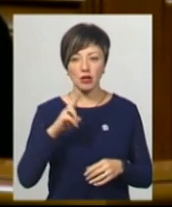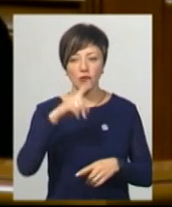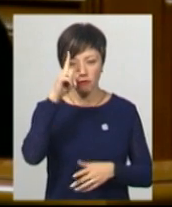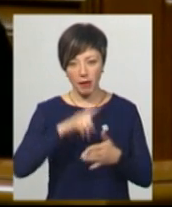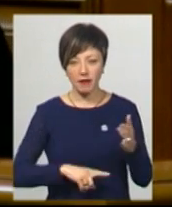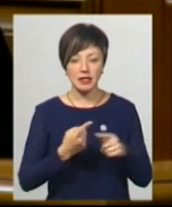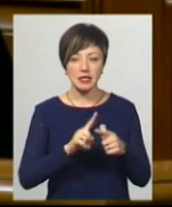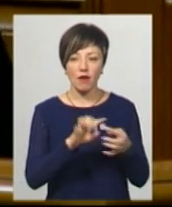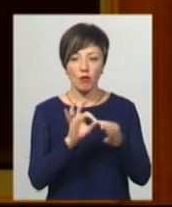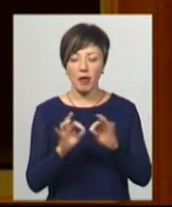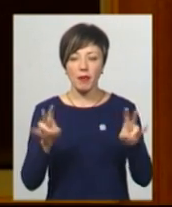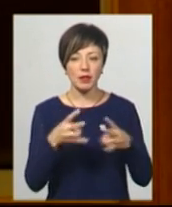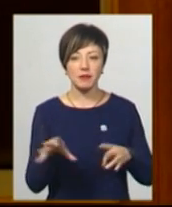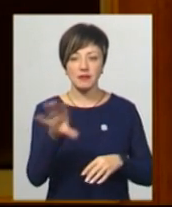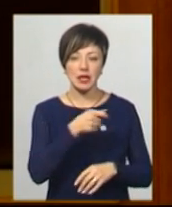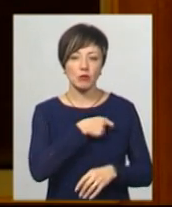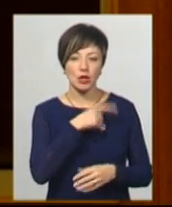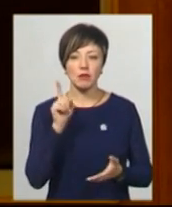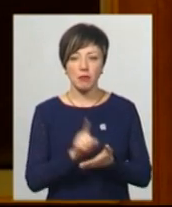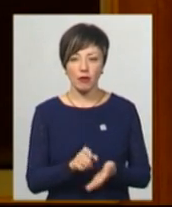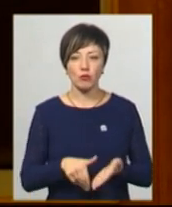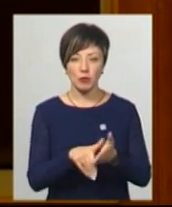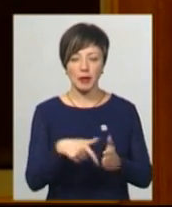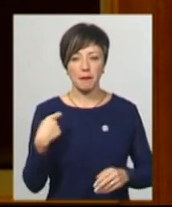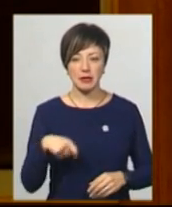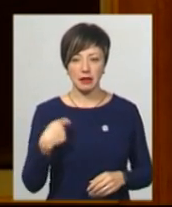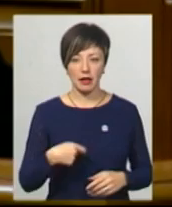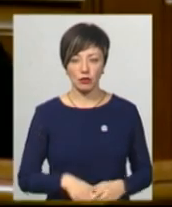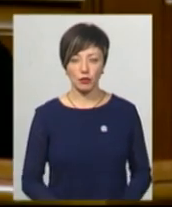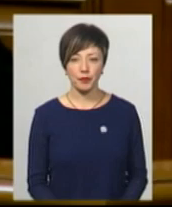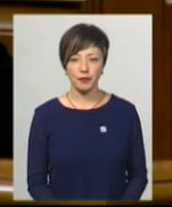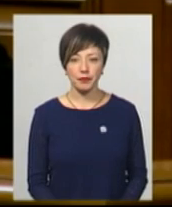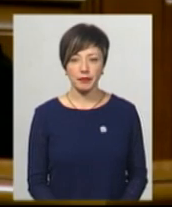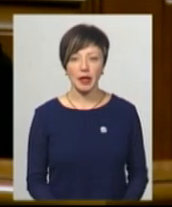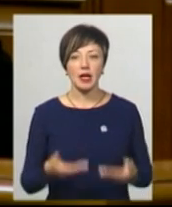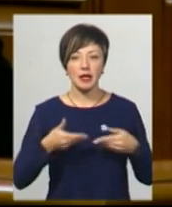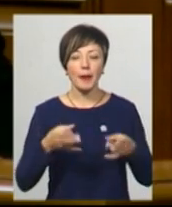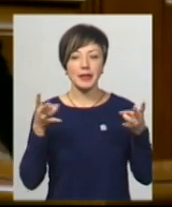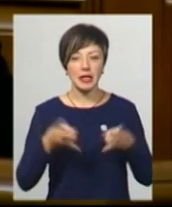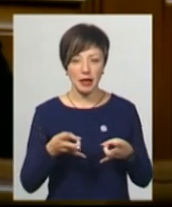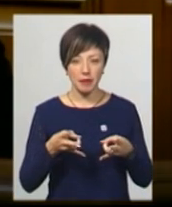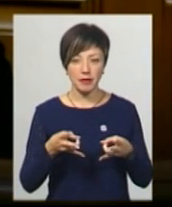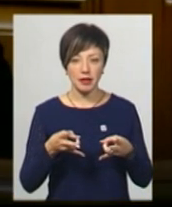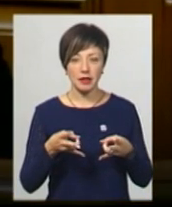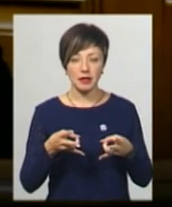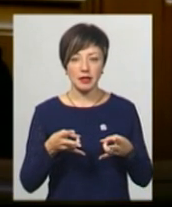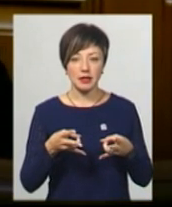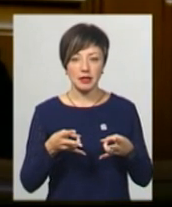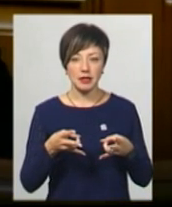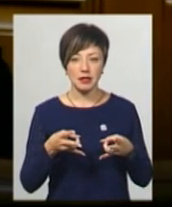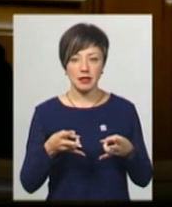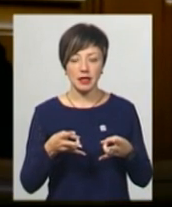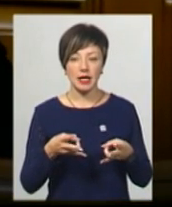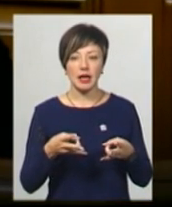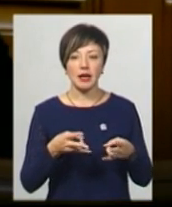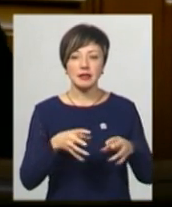формула і не потрібна, нині всі депутати мають допомогти президенту. Нам треба зняти частину дипломатичного